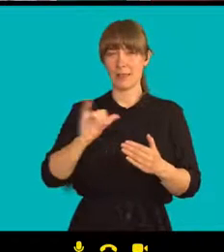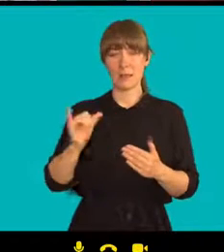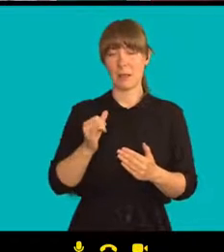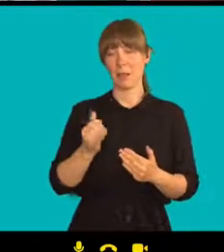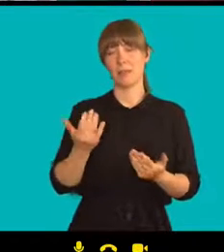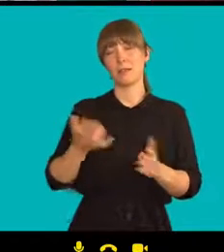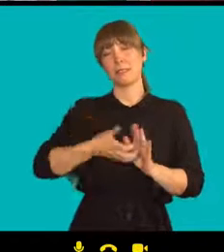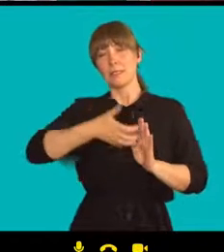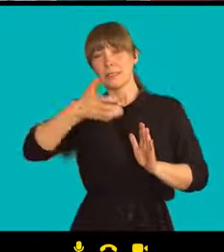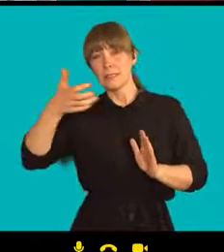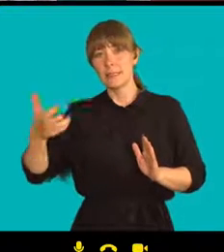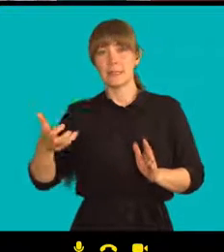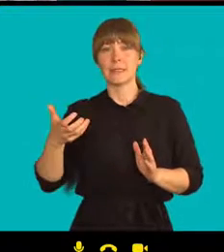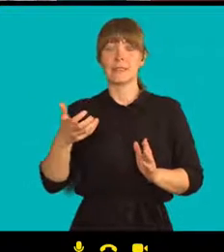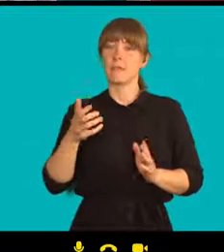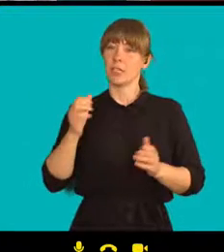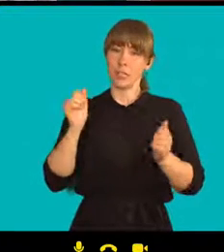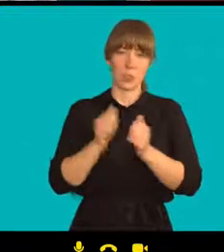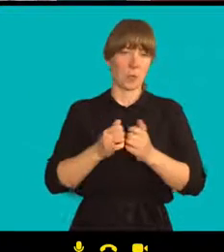proces